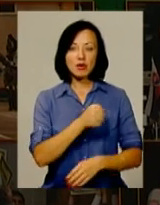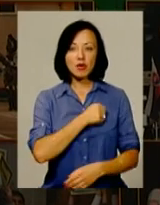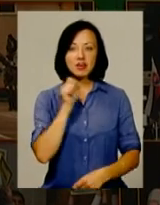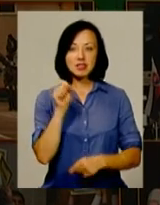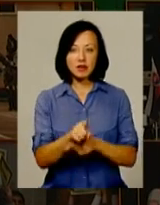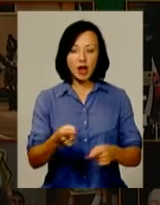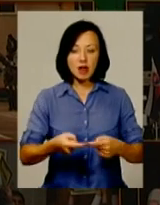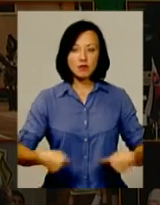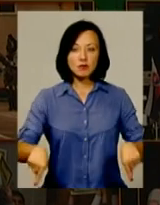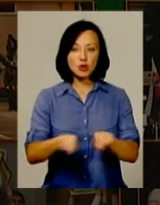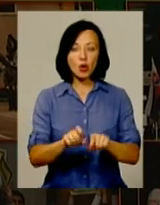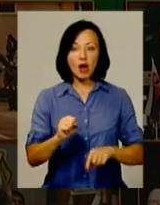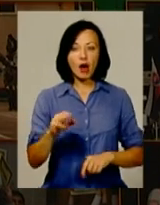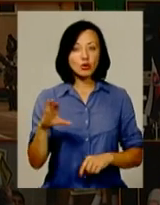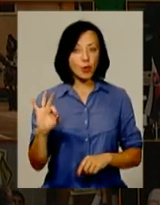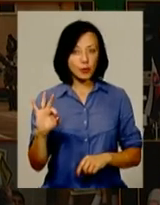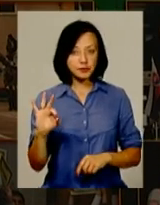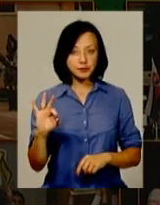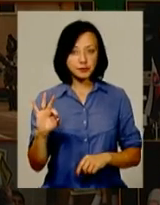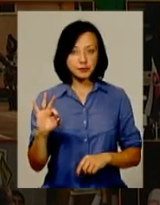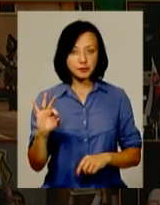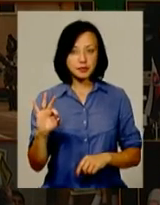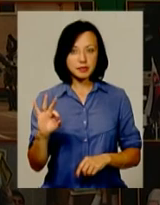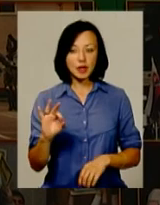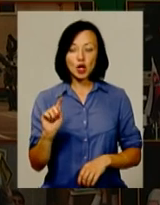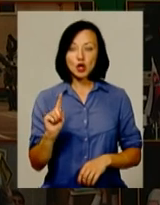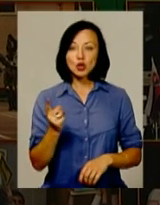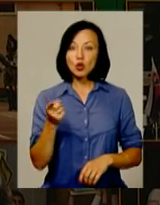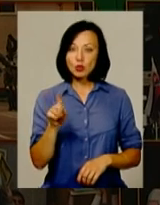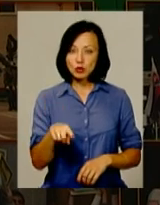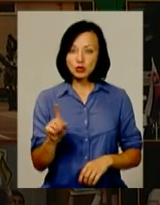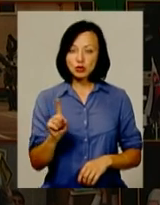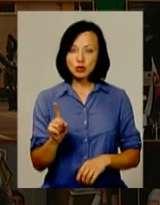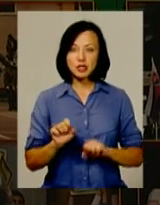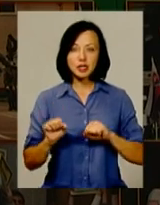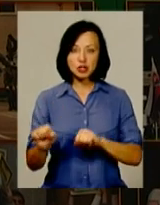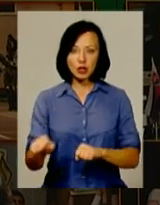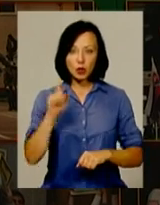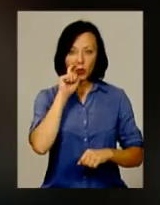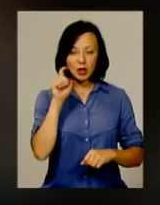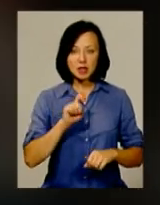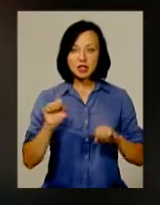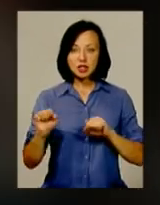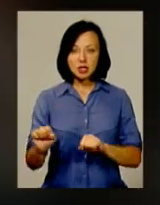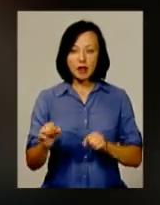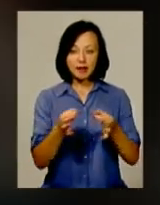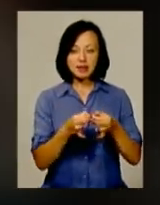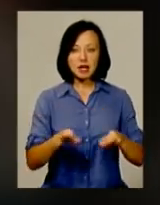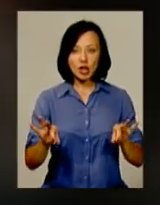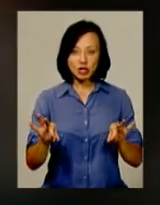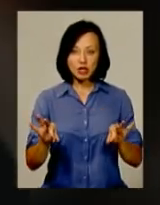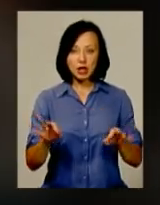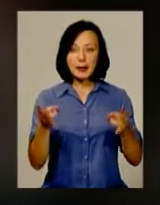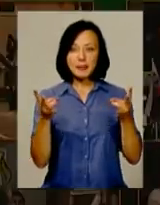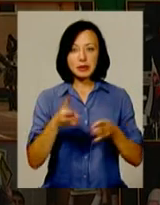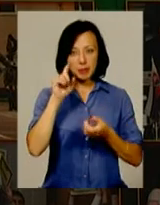завдань в зоні антитерористичної операції, тому що захищали Україну, захищали її незалежність.